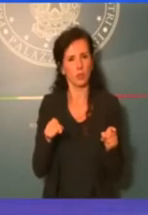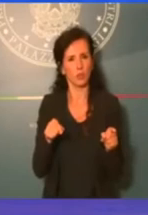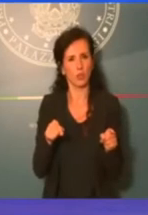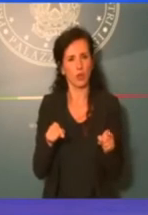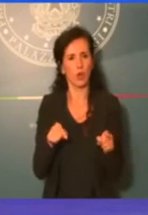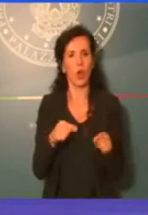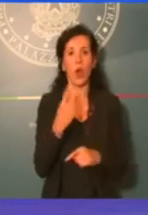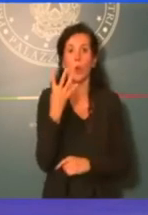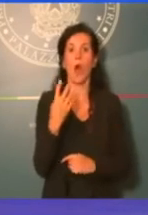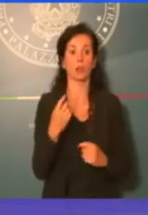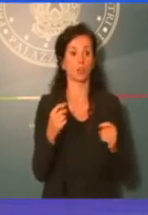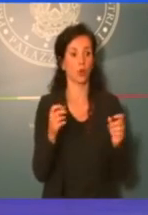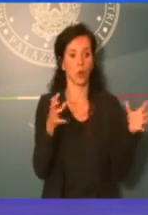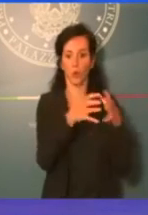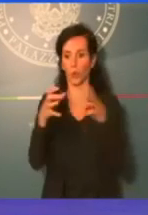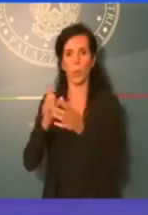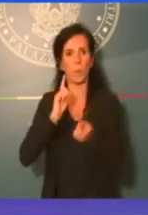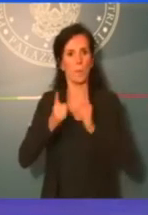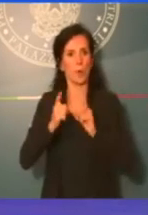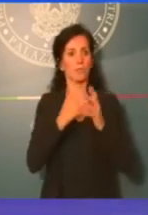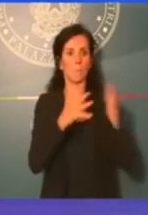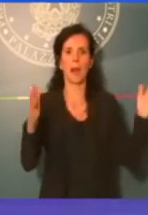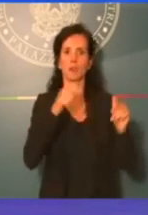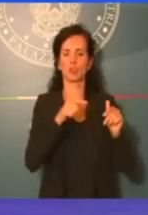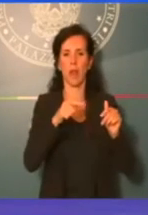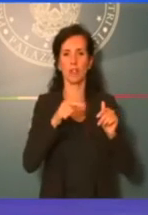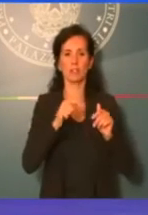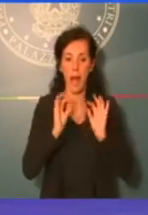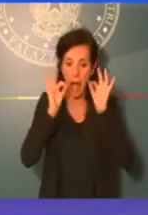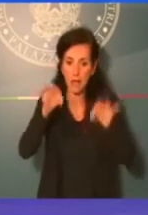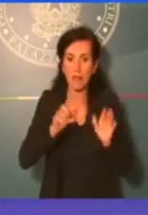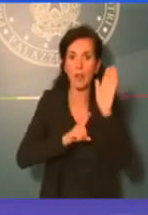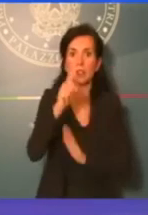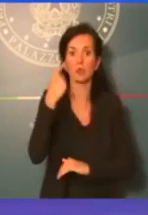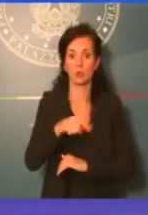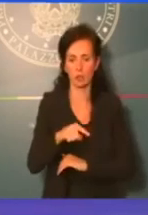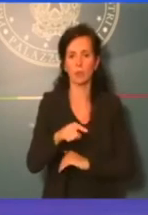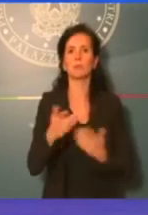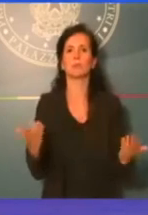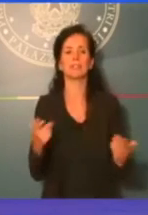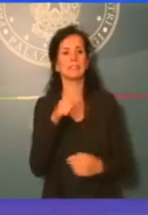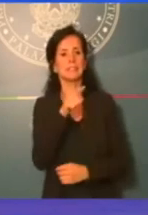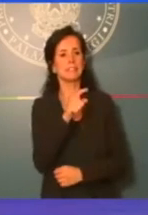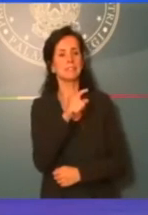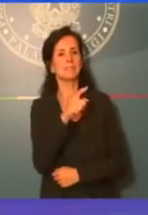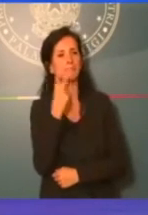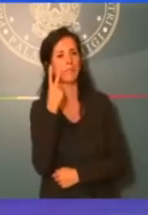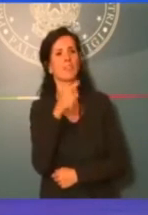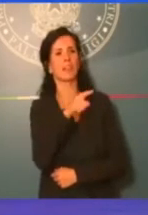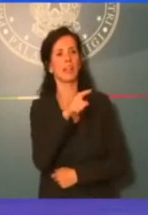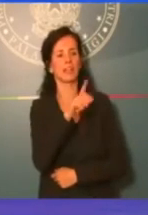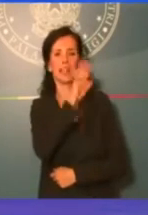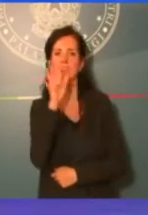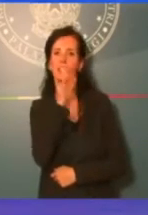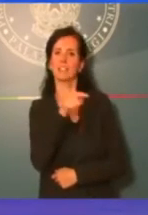politiche di maggioranza, le sensibilità dei vari ministri su questo risultato, beh, lei lo vede come un fatto e si sofferma sulla